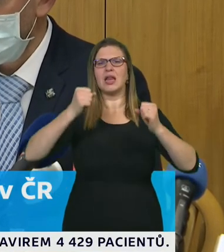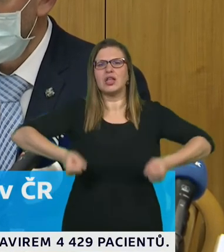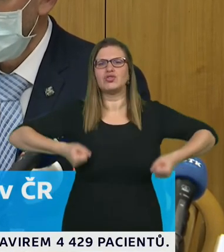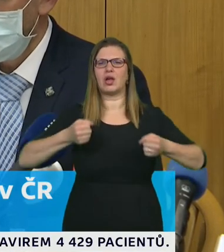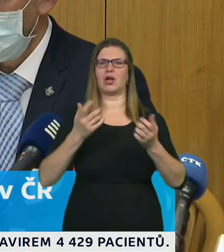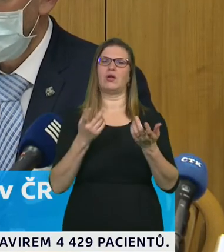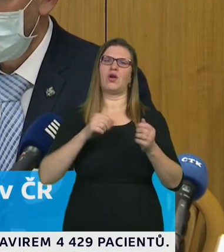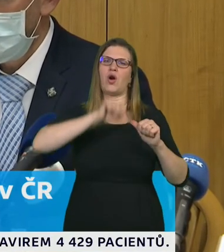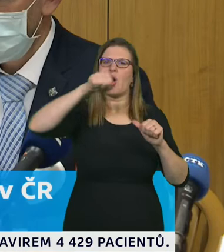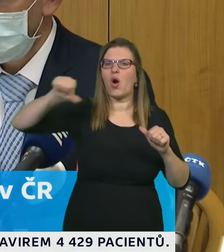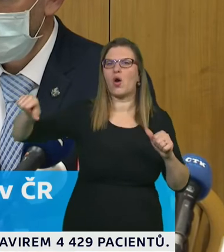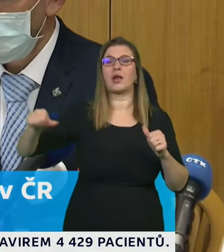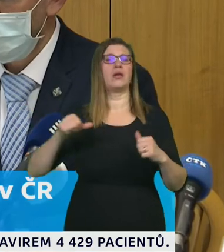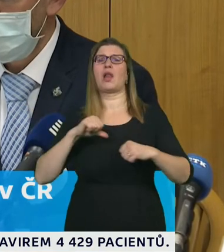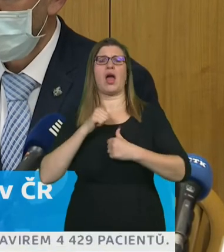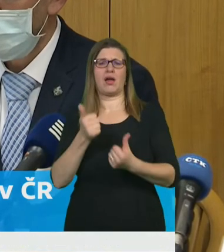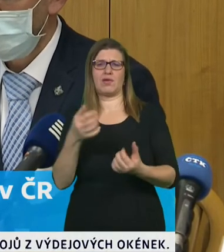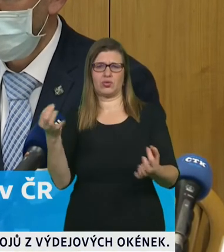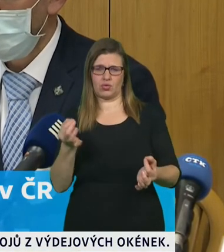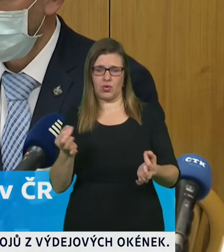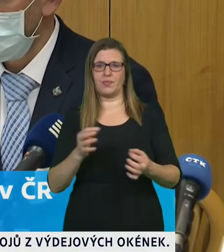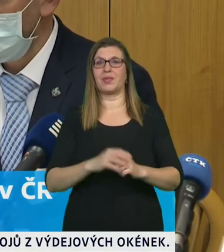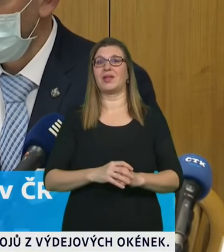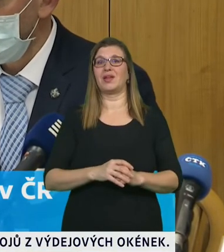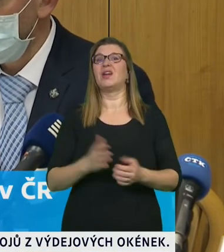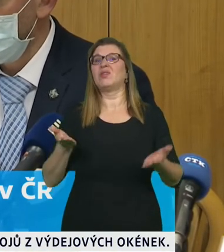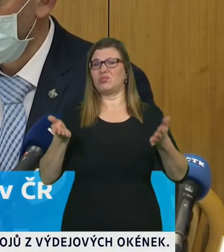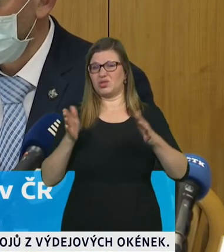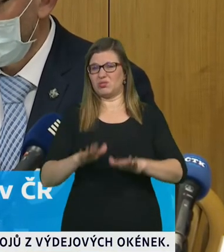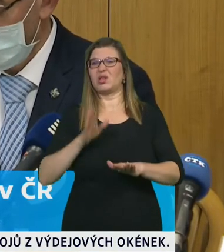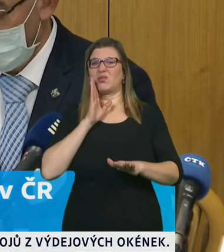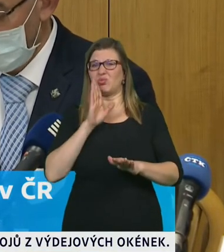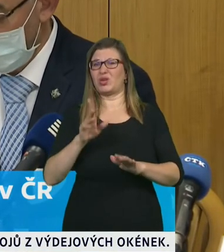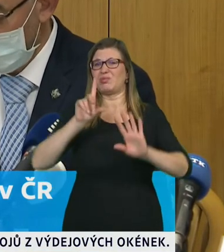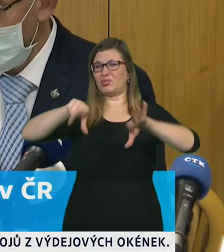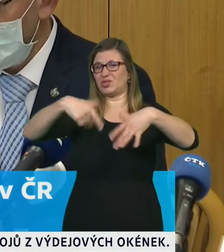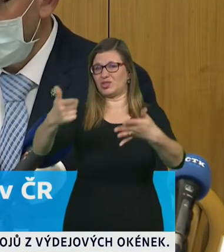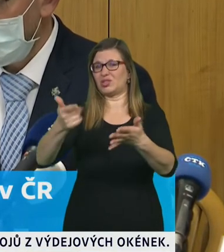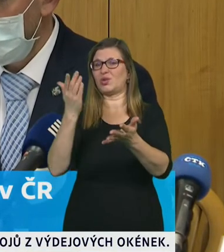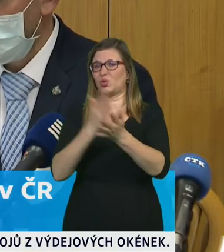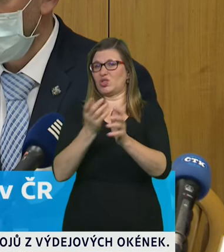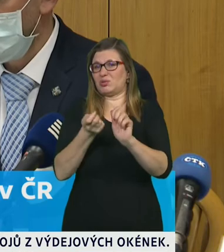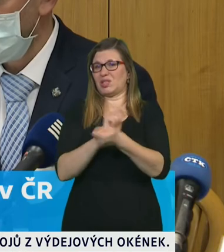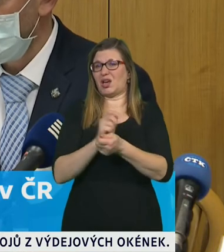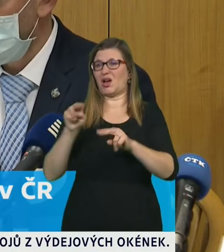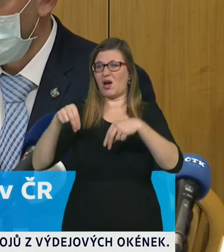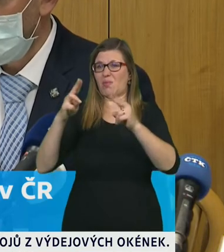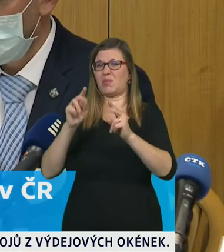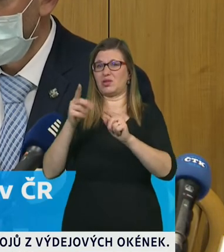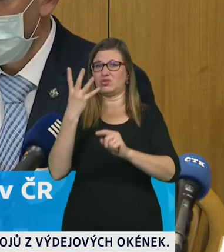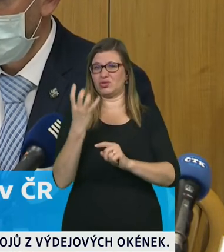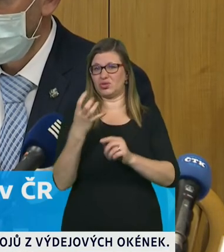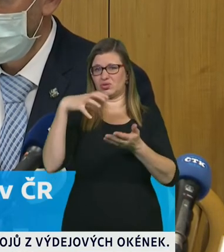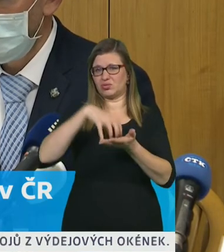že ve chvíli kdy dojde k tomu omezení ve stupni číslo čtyři tak nebude možné se na horách